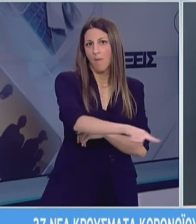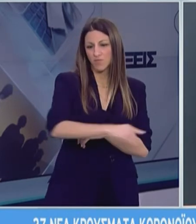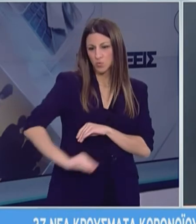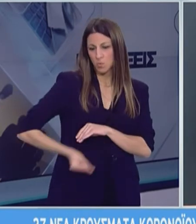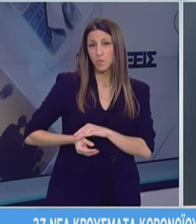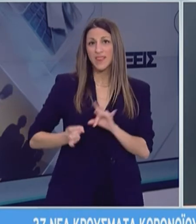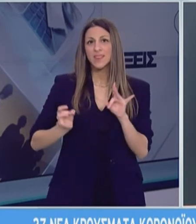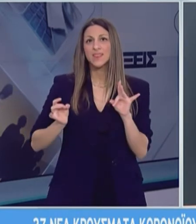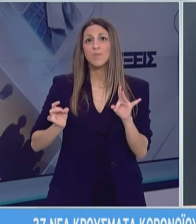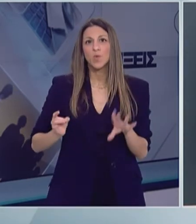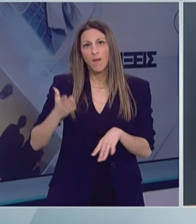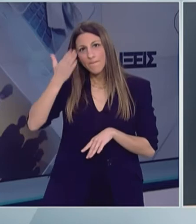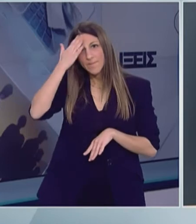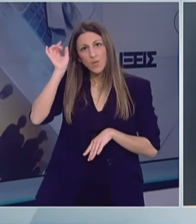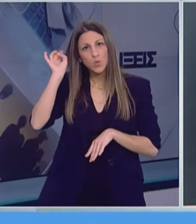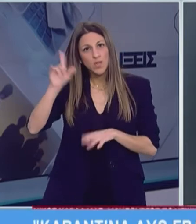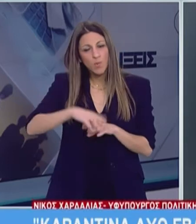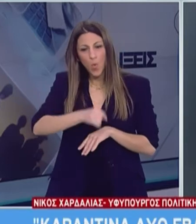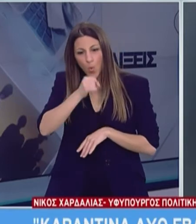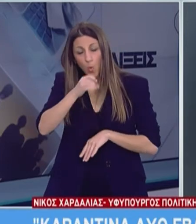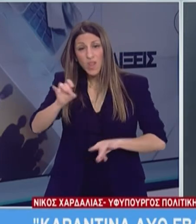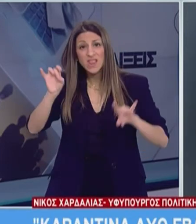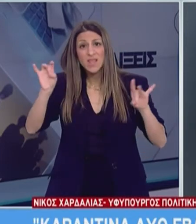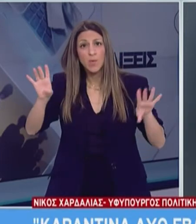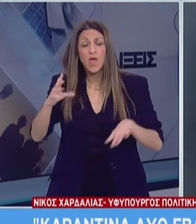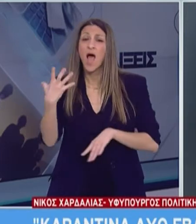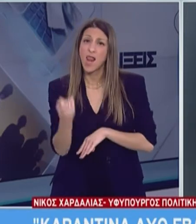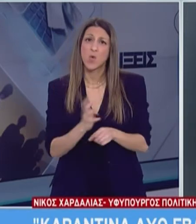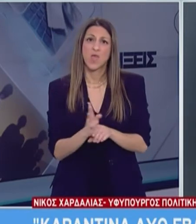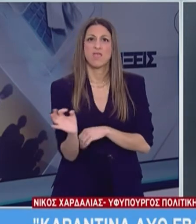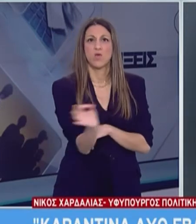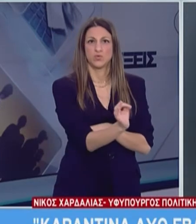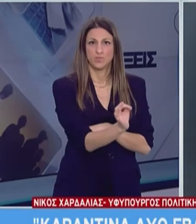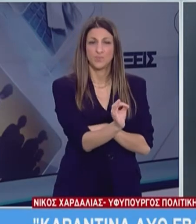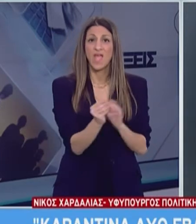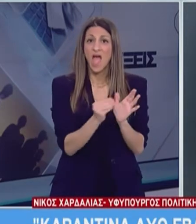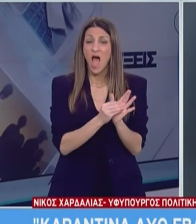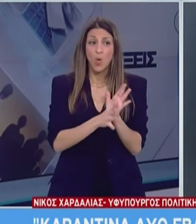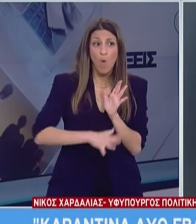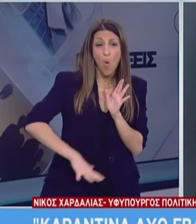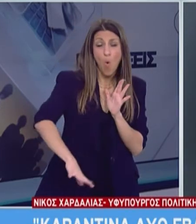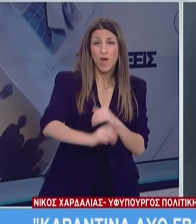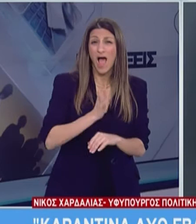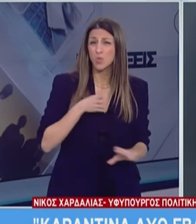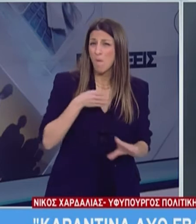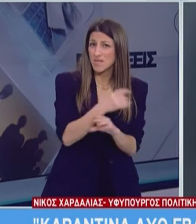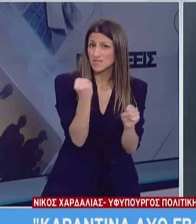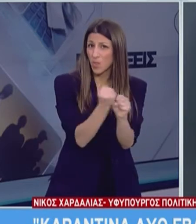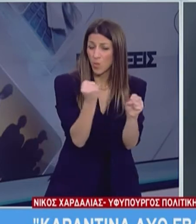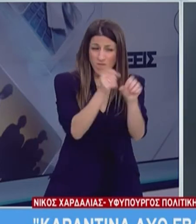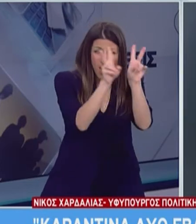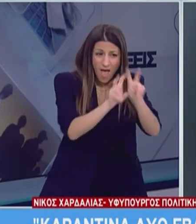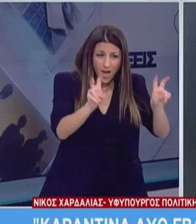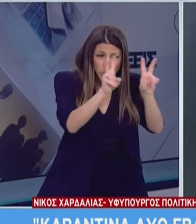ούτε έχει συμπτώματα της νόσου. Επίσης από τα αποτελέσματα του ελέγχου προέκυψε ότι όλα τα δείγματα του προσωπικού που ελέγχθηκαν